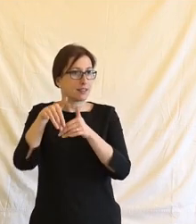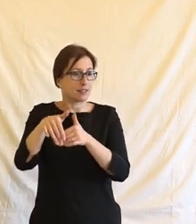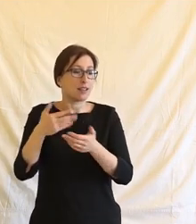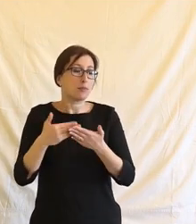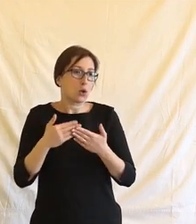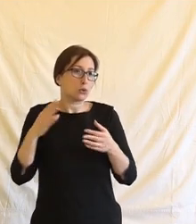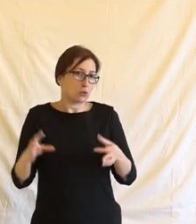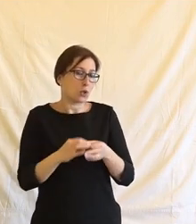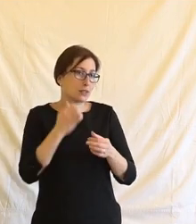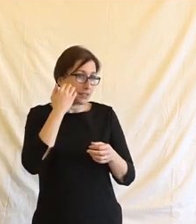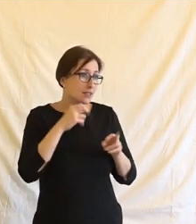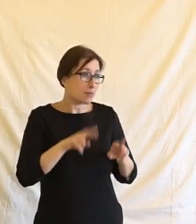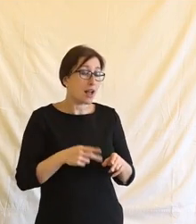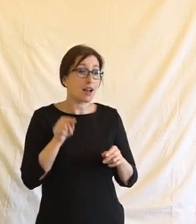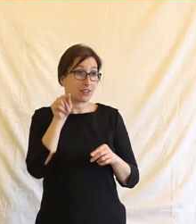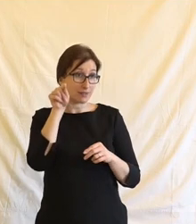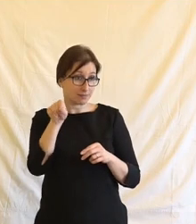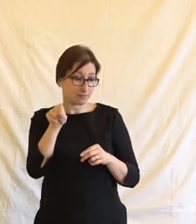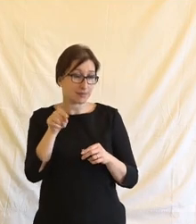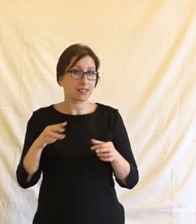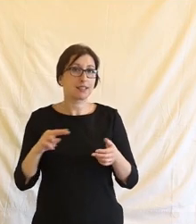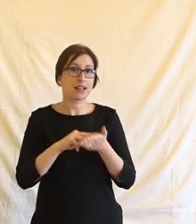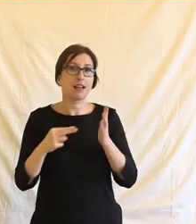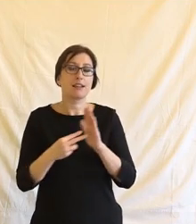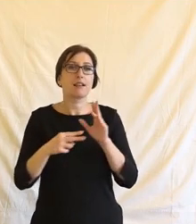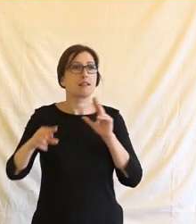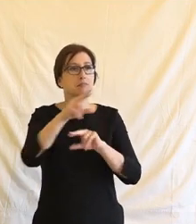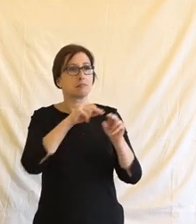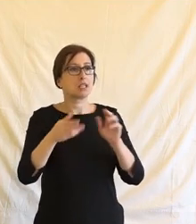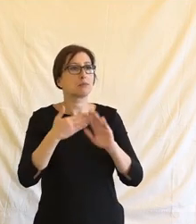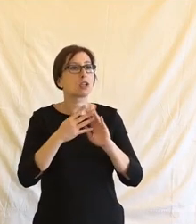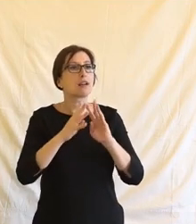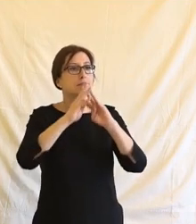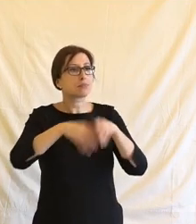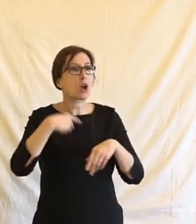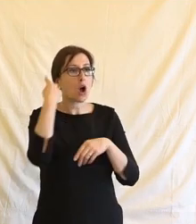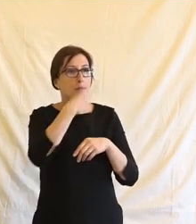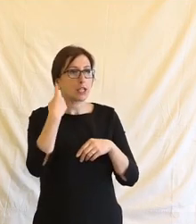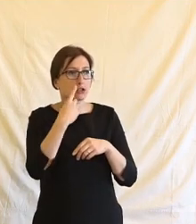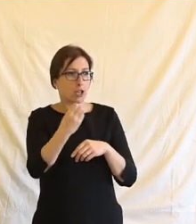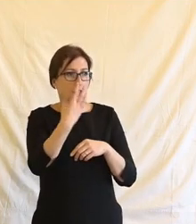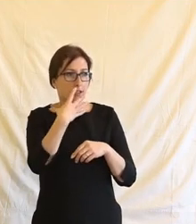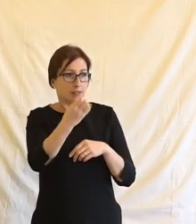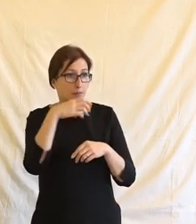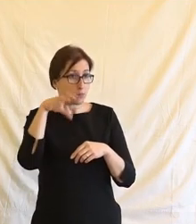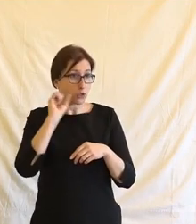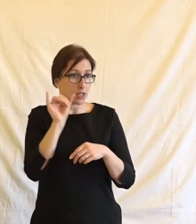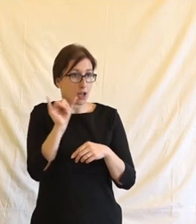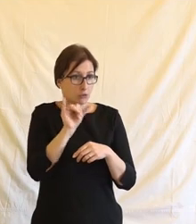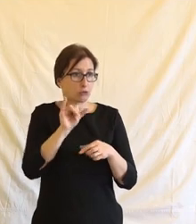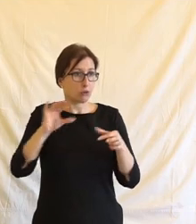A takovou typickou technologií, o které se tady třeba teď hodně hovoří, je rozpoznávání obličejů, to je vlastně taková předzvěst